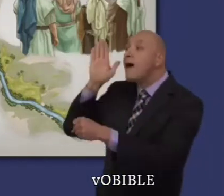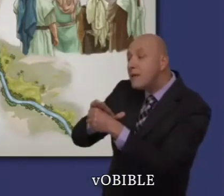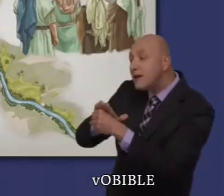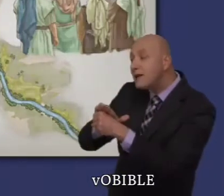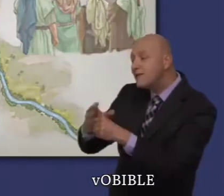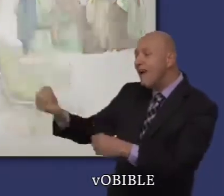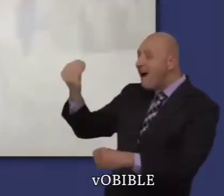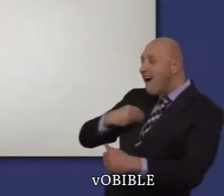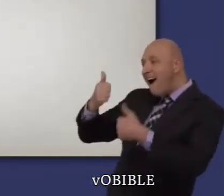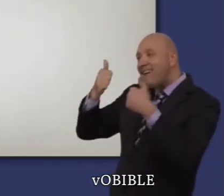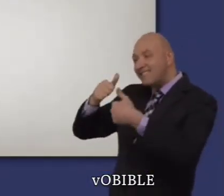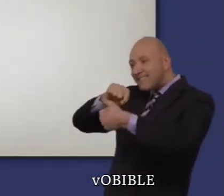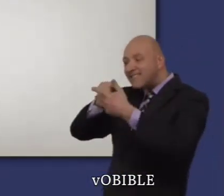peuple.